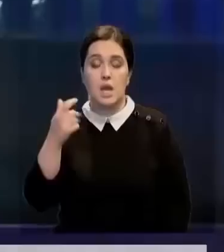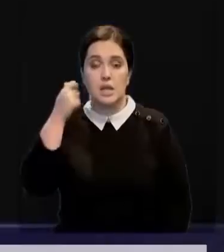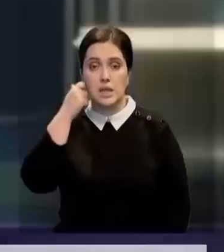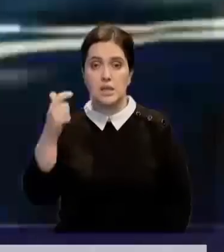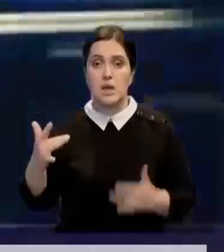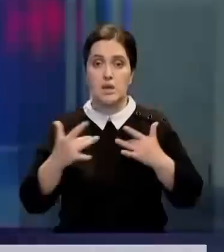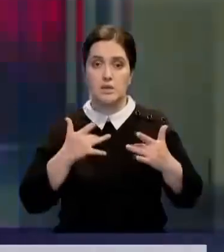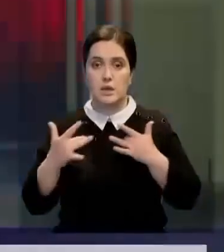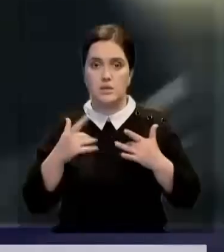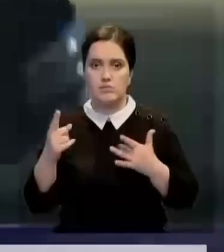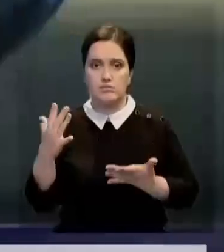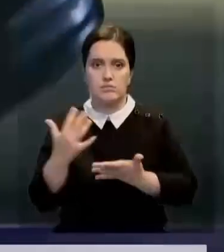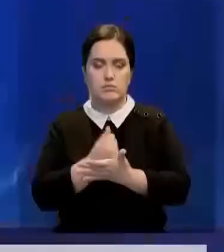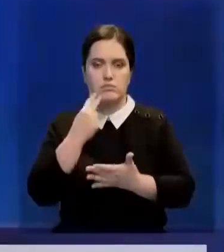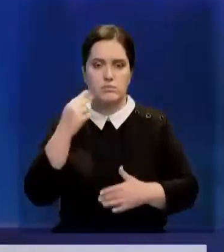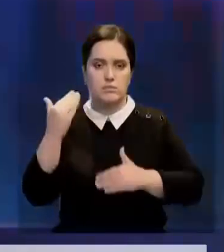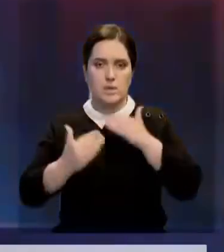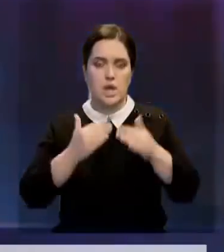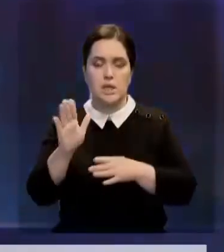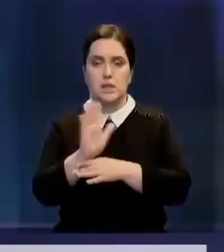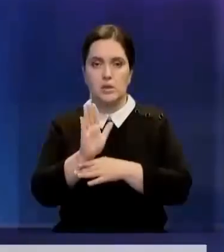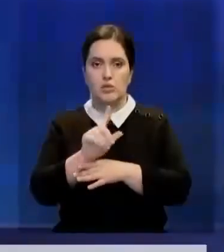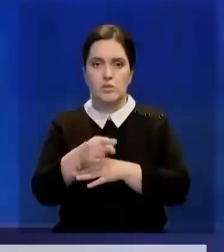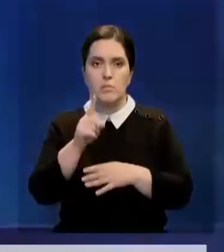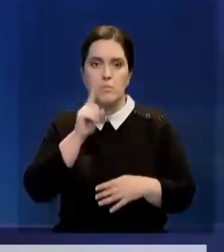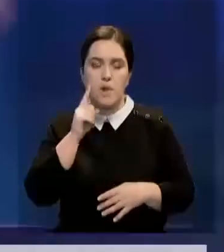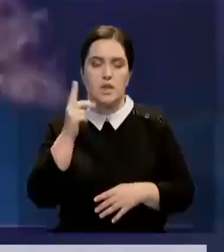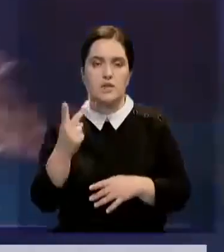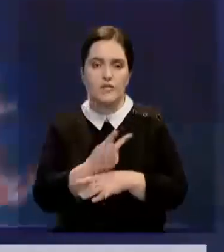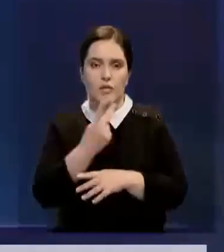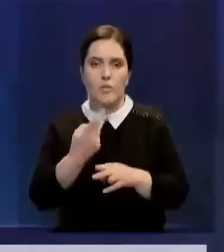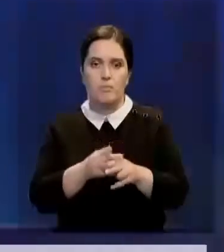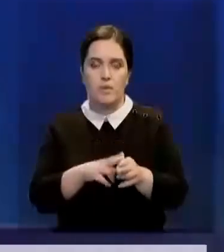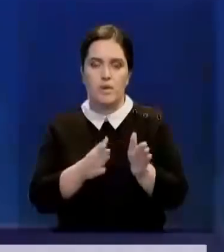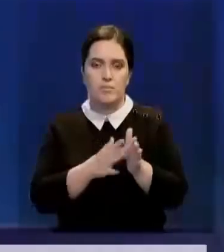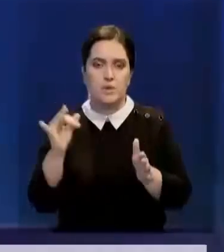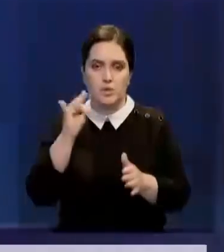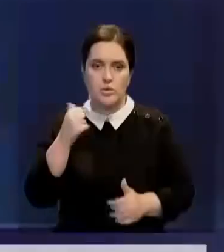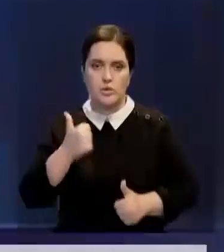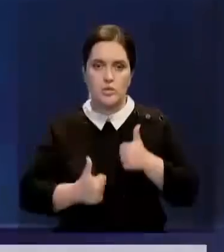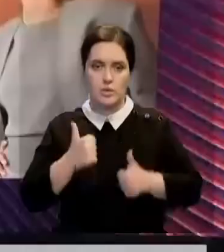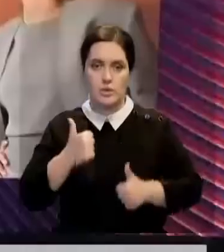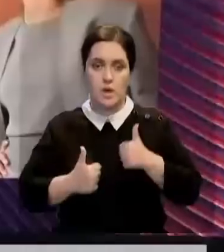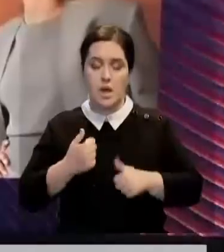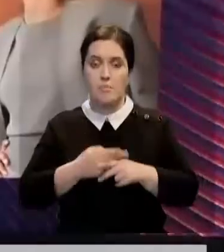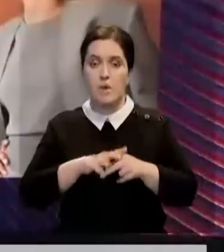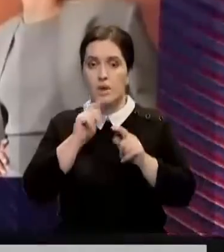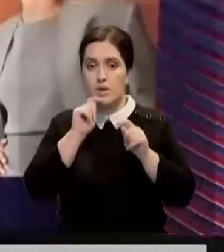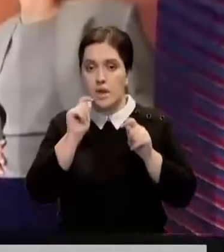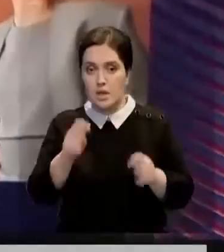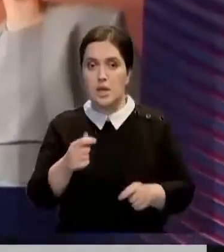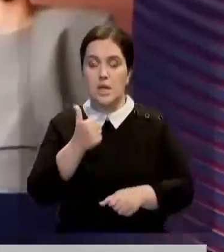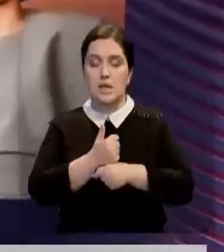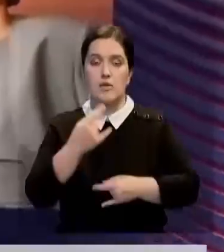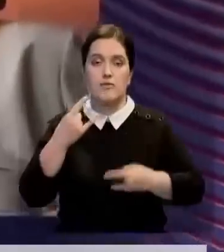актриса добилась невероятных достижений в кино и стала самым молодым двукратным номинантом в истории конкурса. Напомню награждение – главной